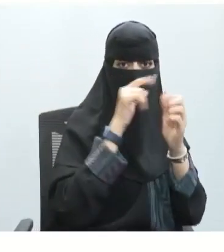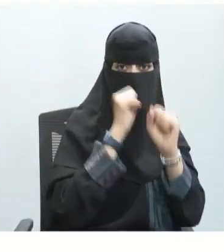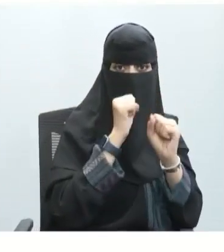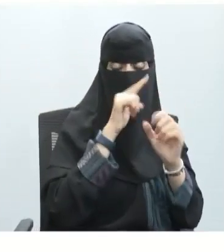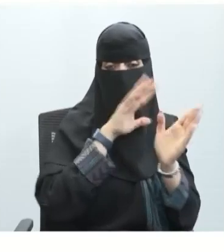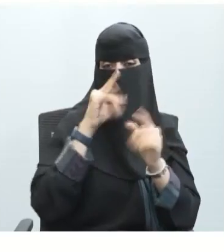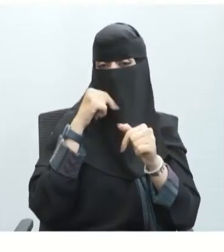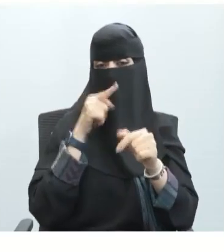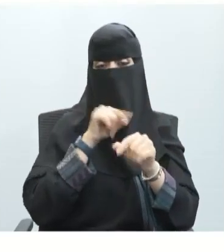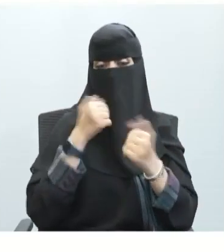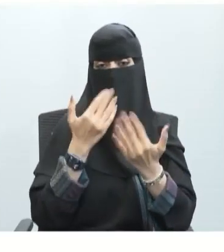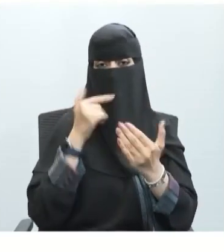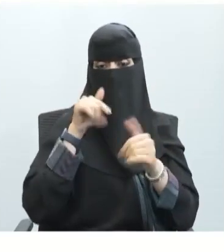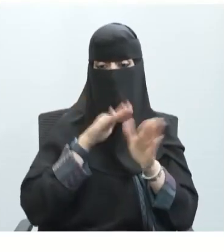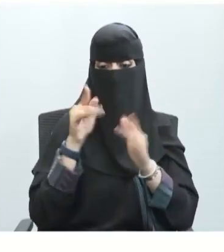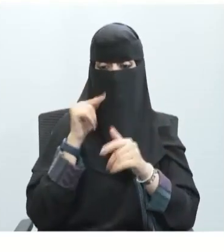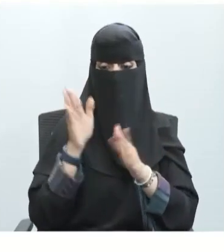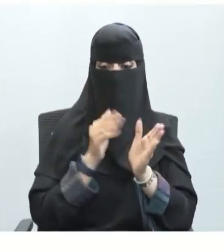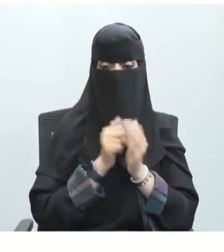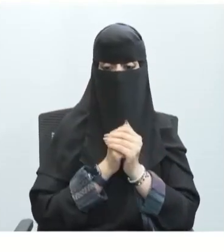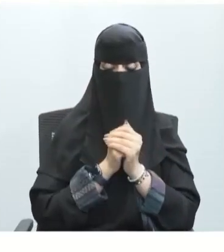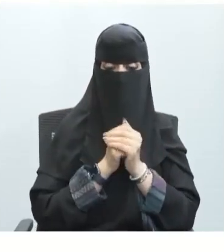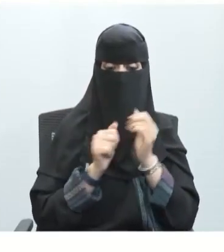المحور العصبي أو لا يكون كذلك